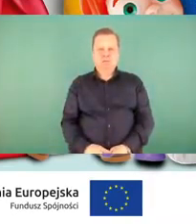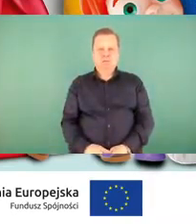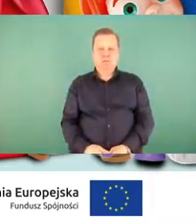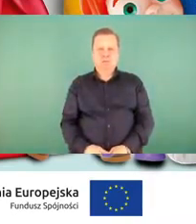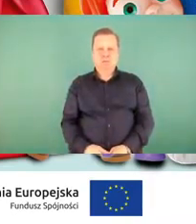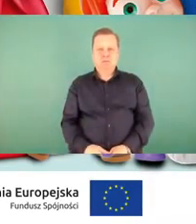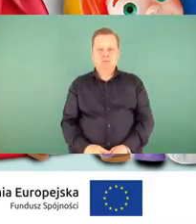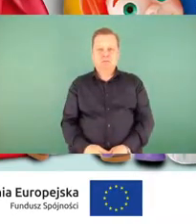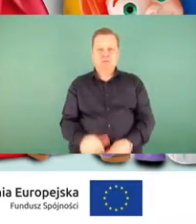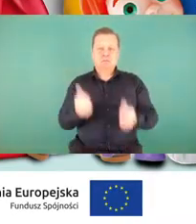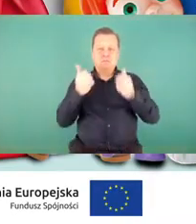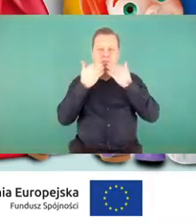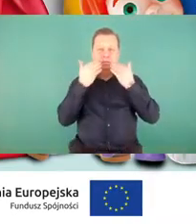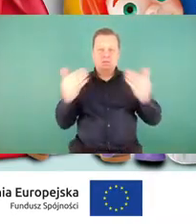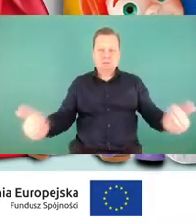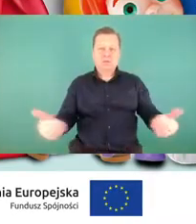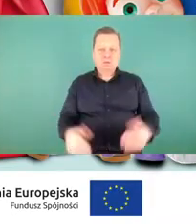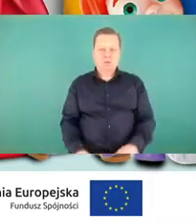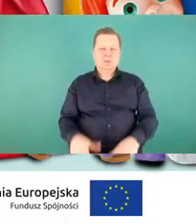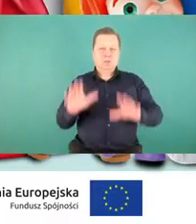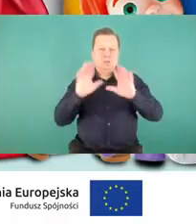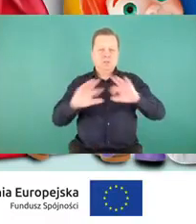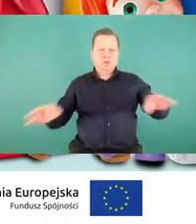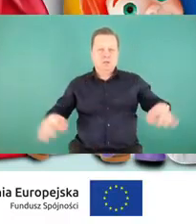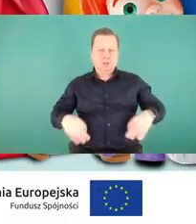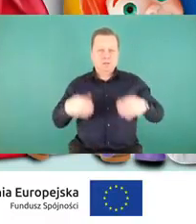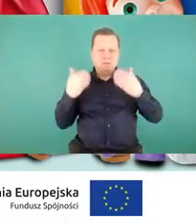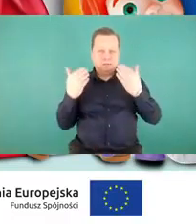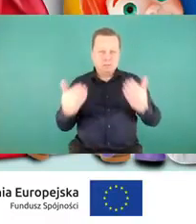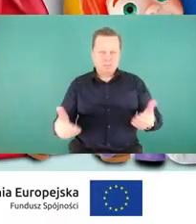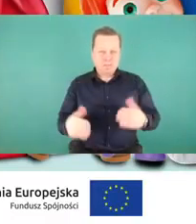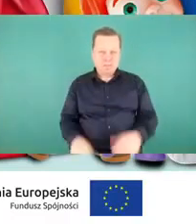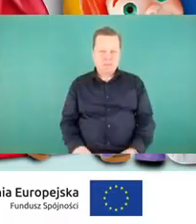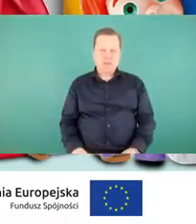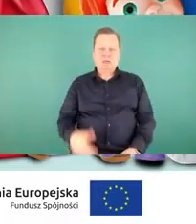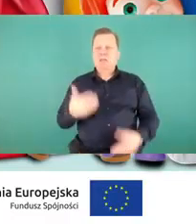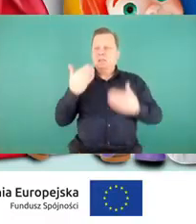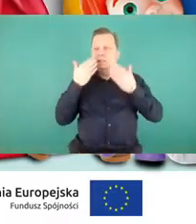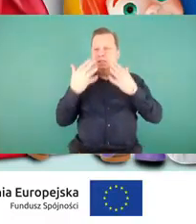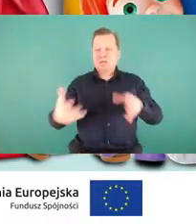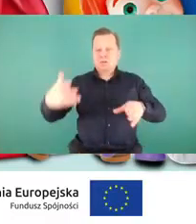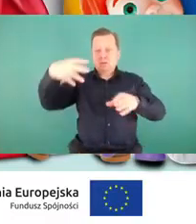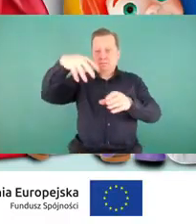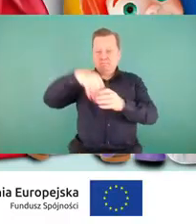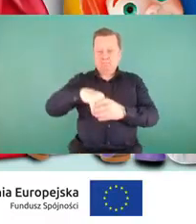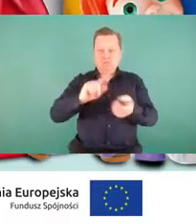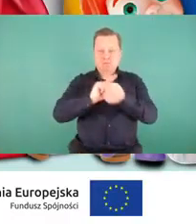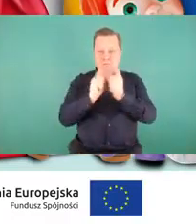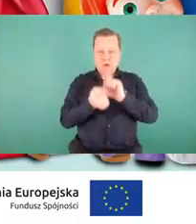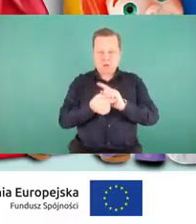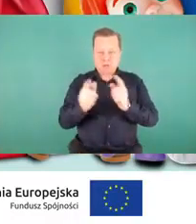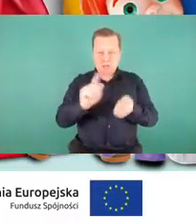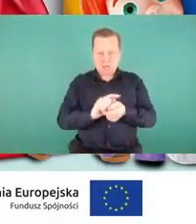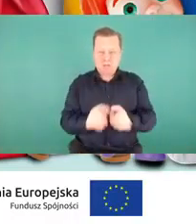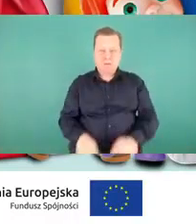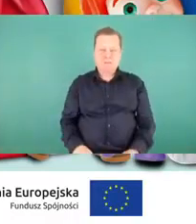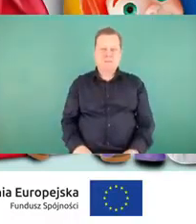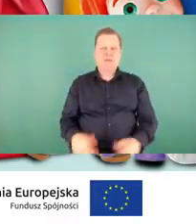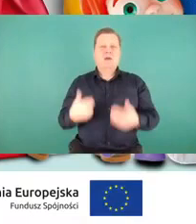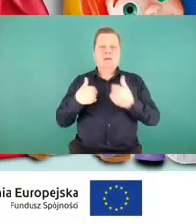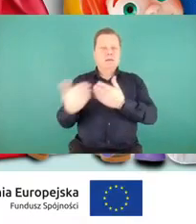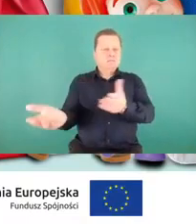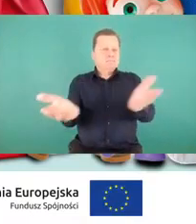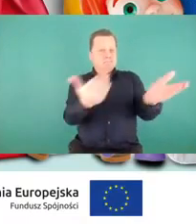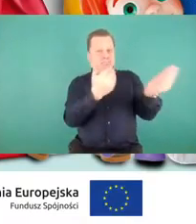Dziękujemy bardzo. Szanowni Państwo, dziękuję bardzo za uczestnictwo w dzisiejszym spotkaniu. Zachęcam do popularyzowania zasad